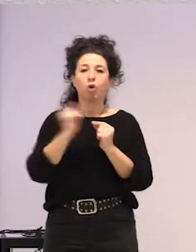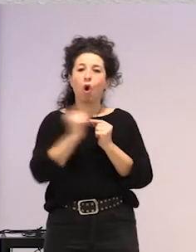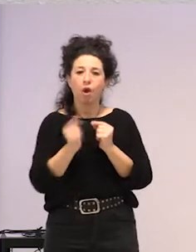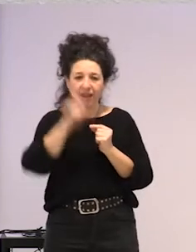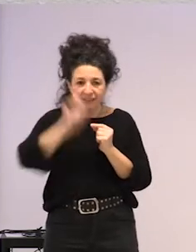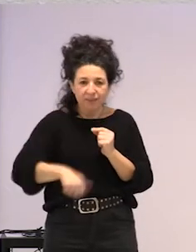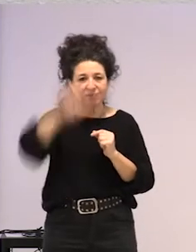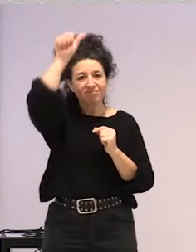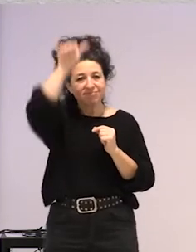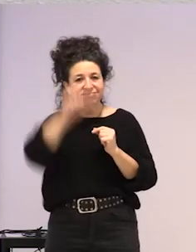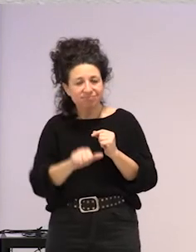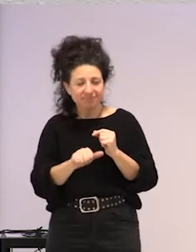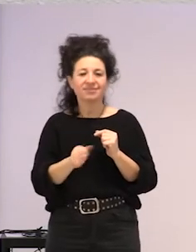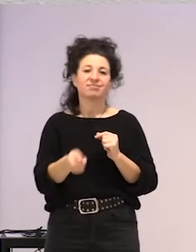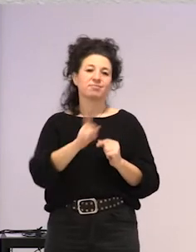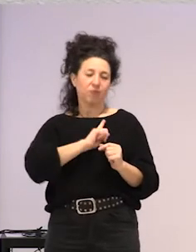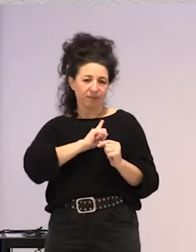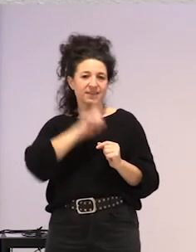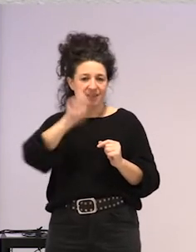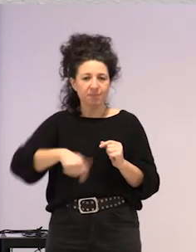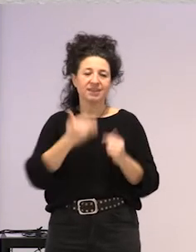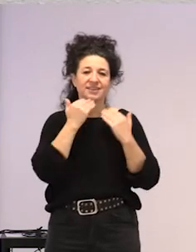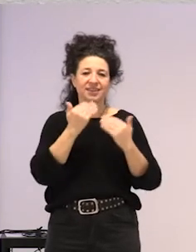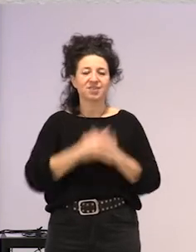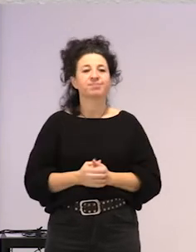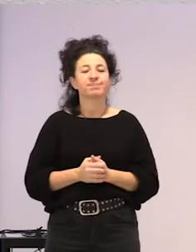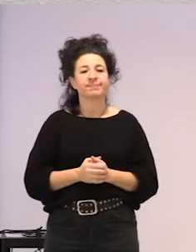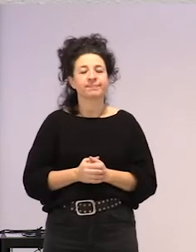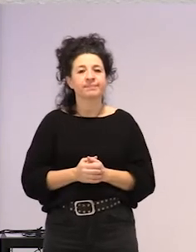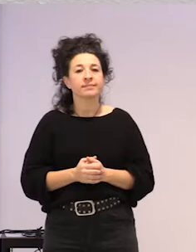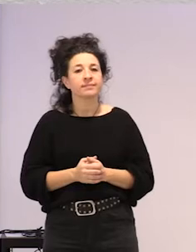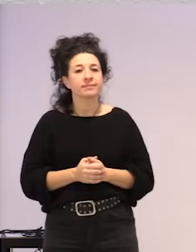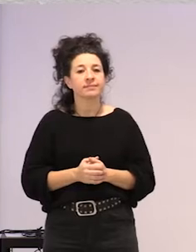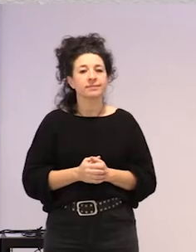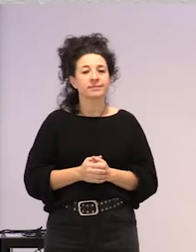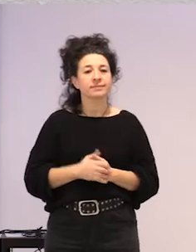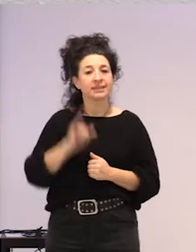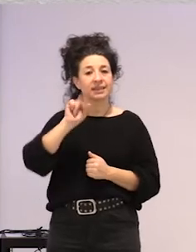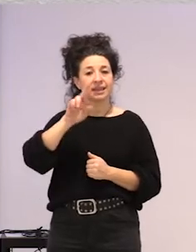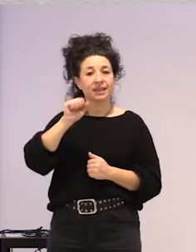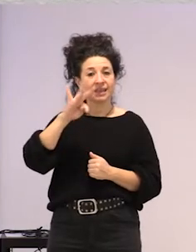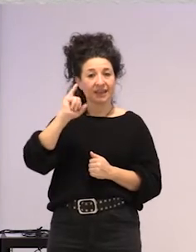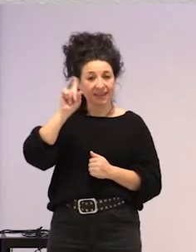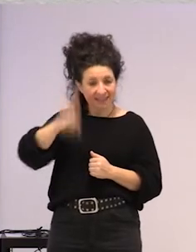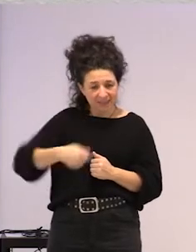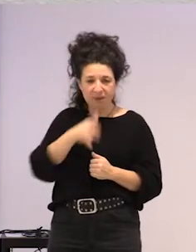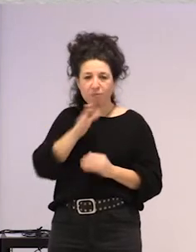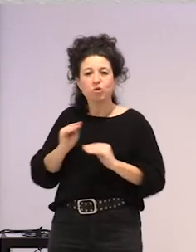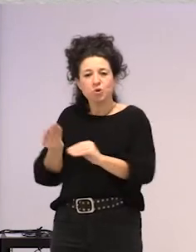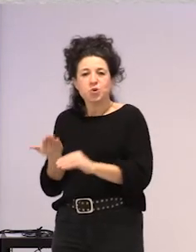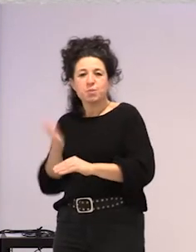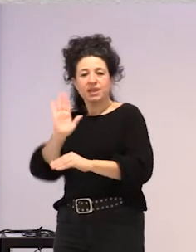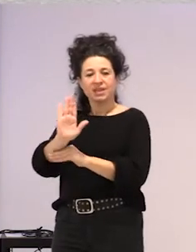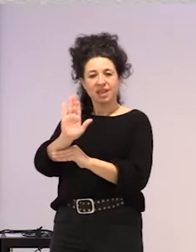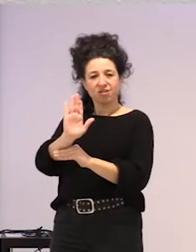baitare, hor bestaldean ez zaudeten guztioi. Eta, nozki, iratiri ere bai, egindauk aurkezpenagatik,